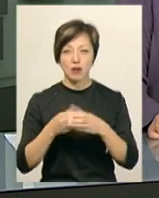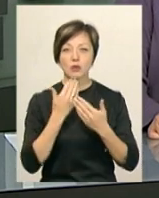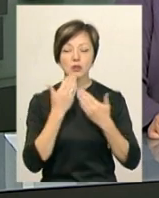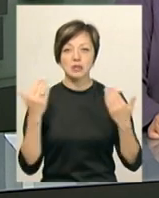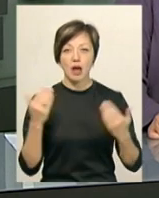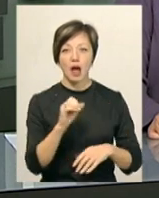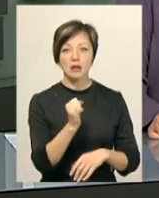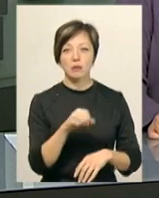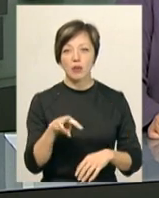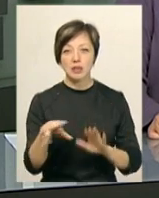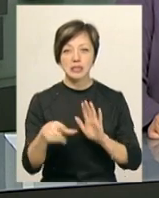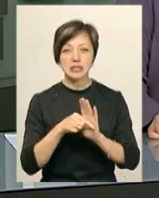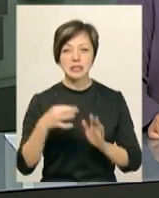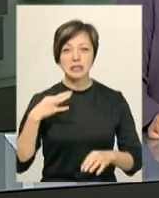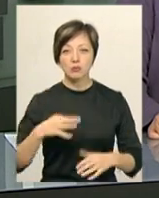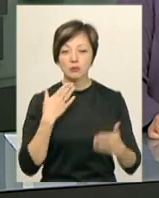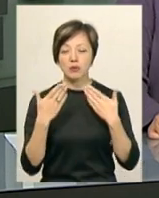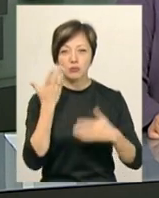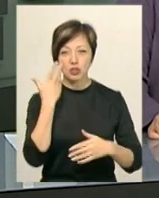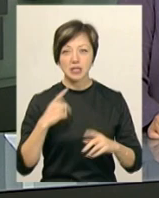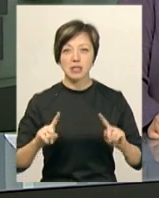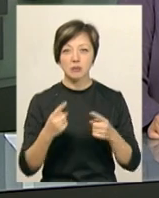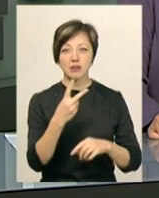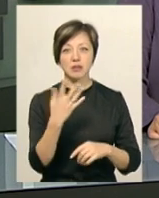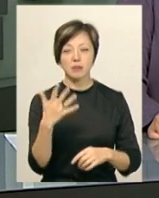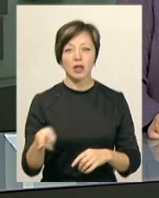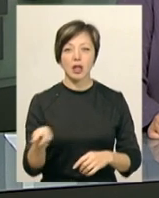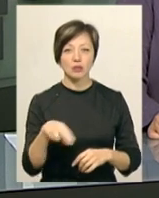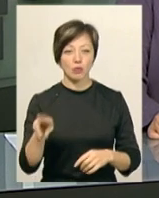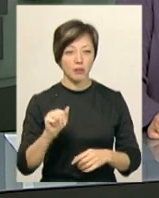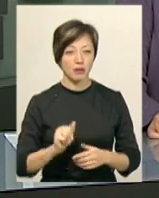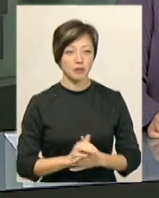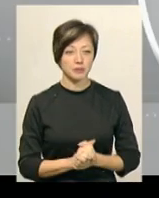Андрій Миколаєвич із Сергієм спілкувався під час затримання 25 листопада.